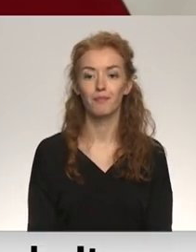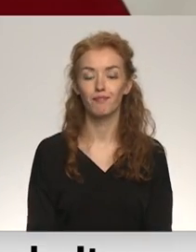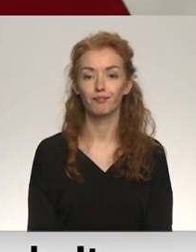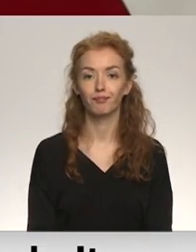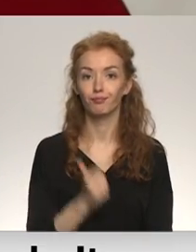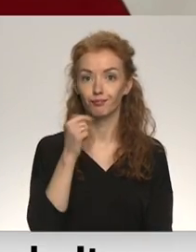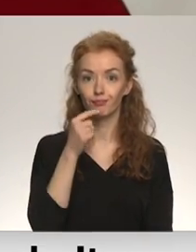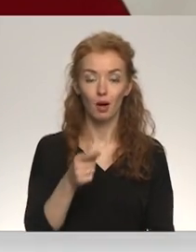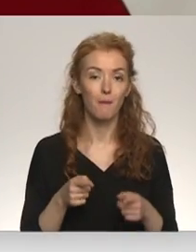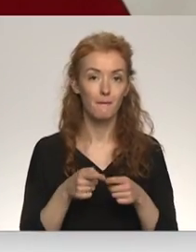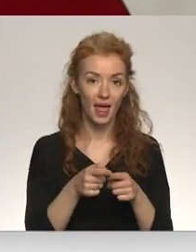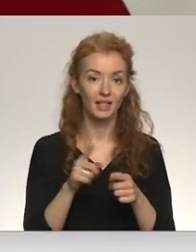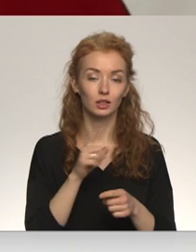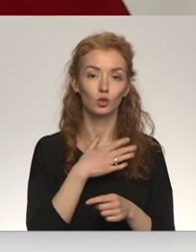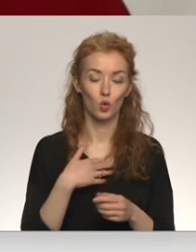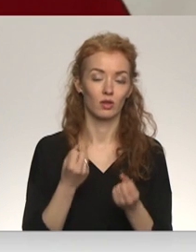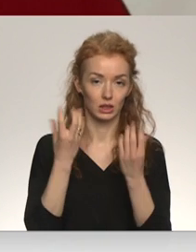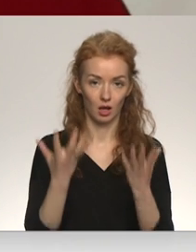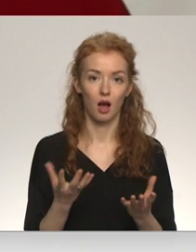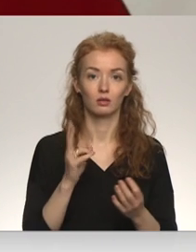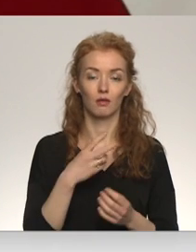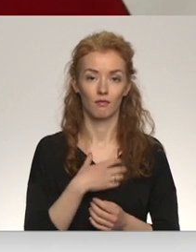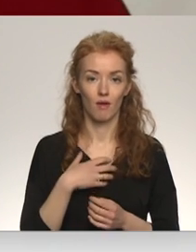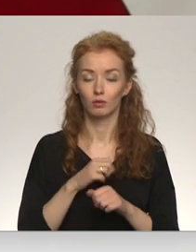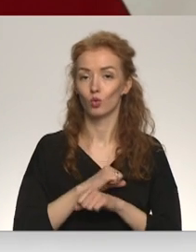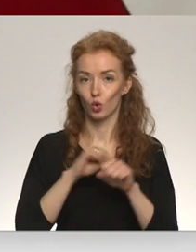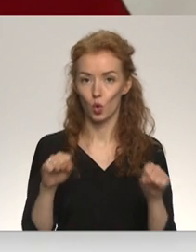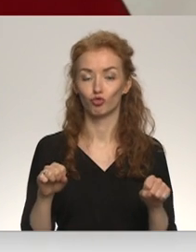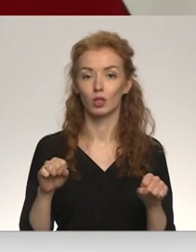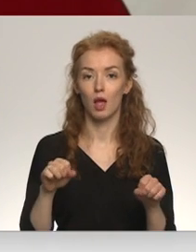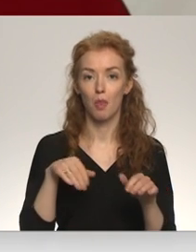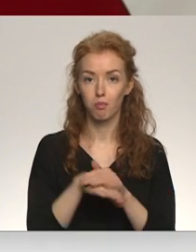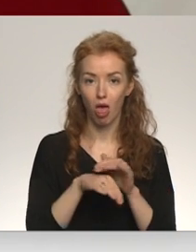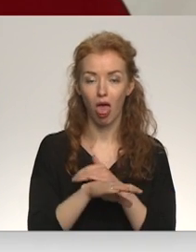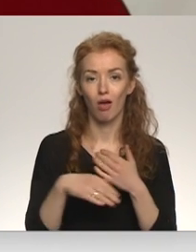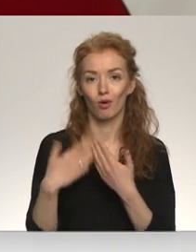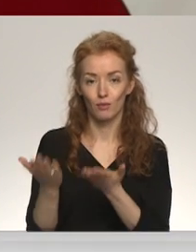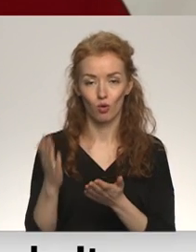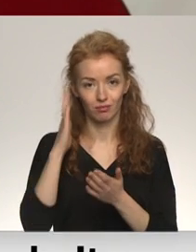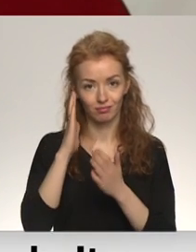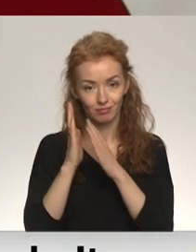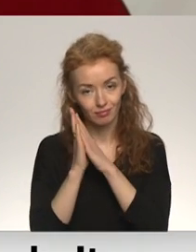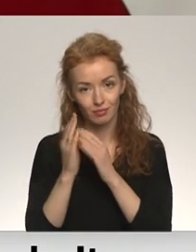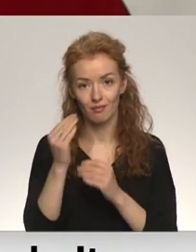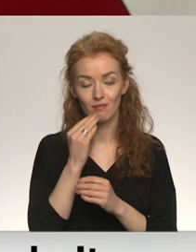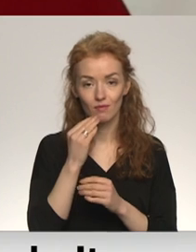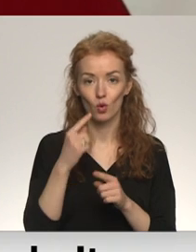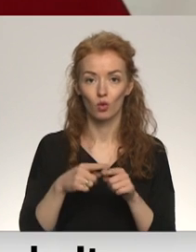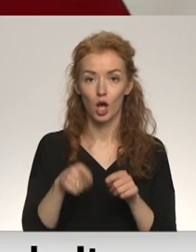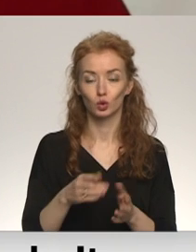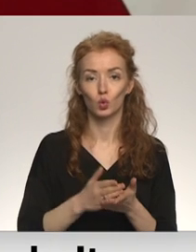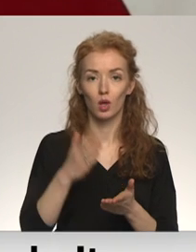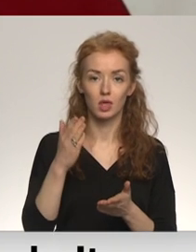Tas mērķis jau ir joti skaidrs, kad nodrošinātu, ka bēgļa izmitināšana notiek ārpus ne